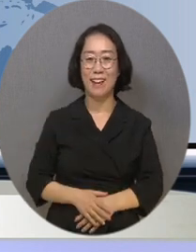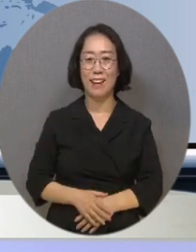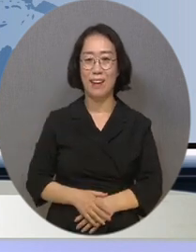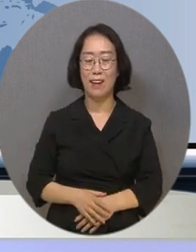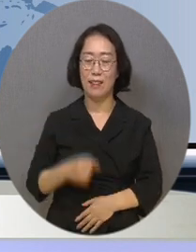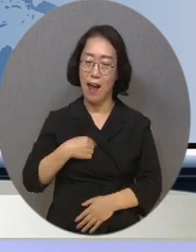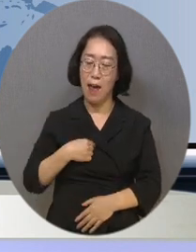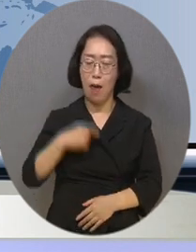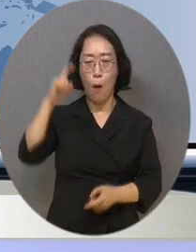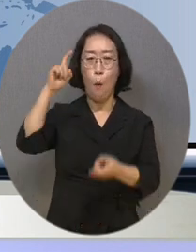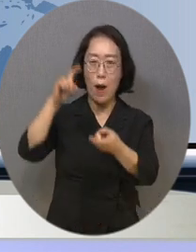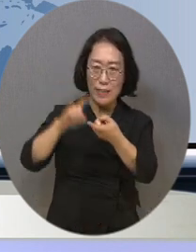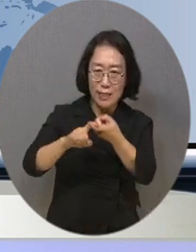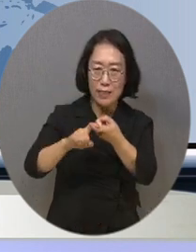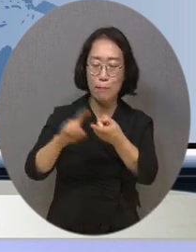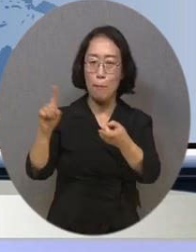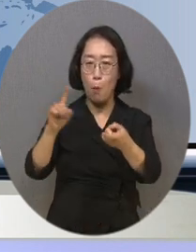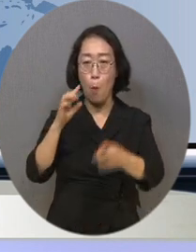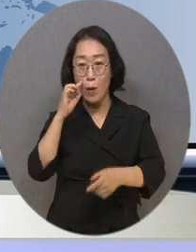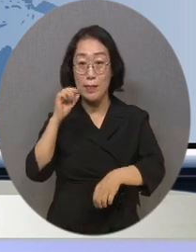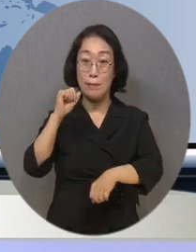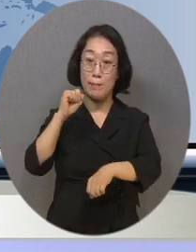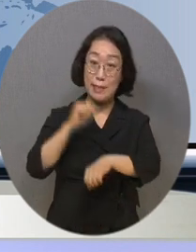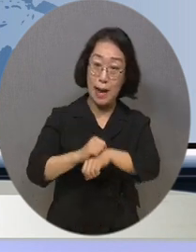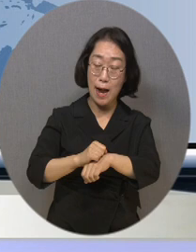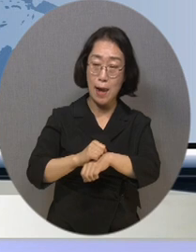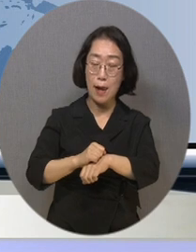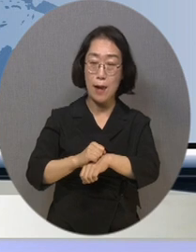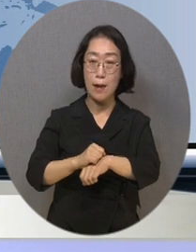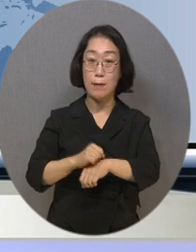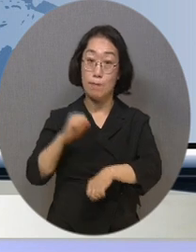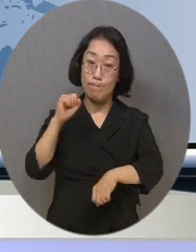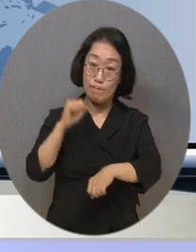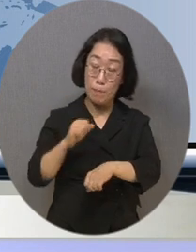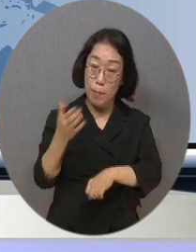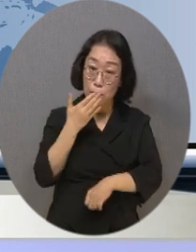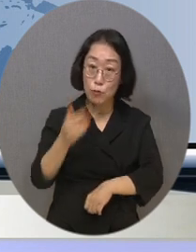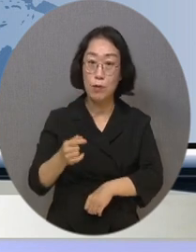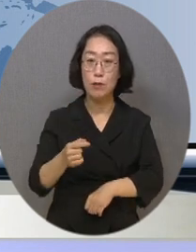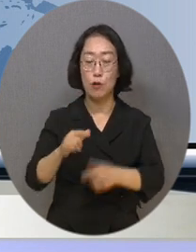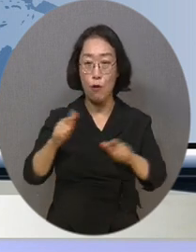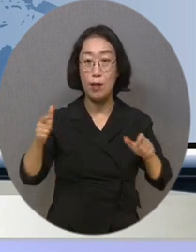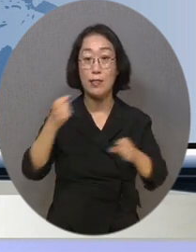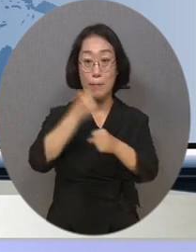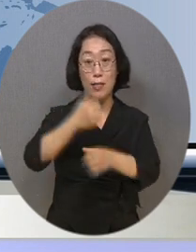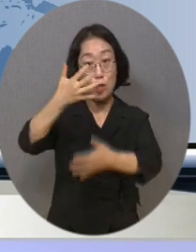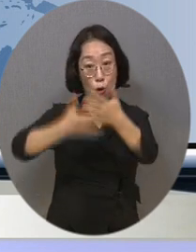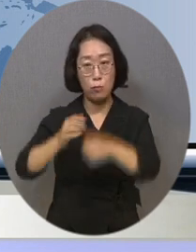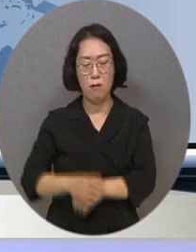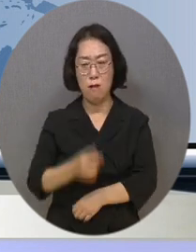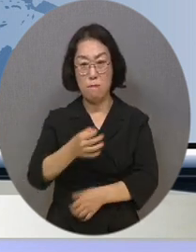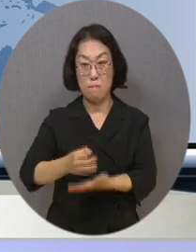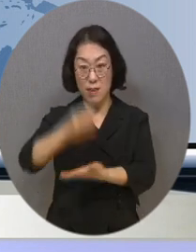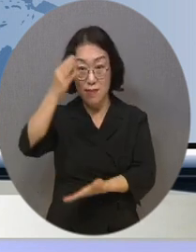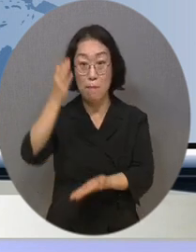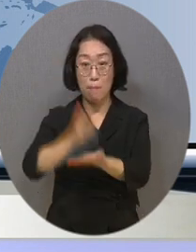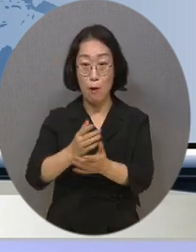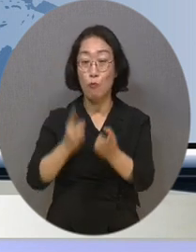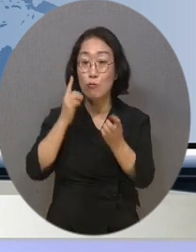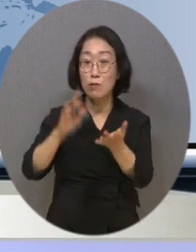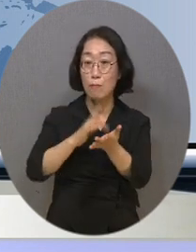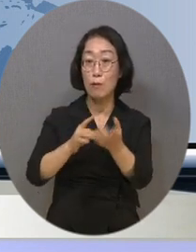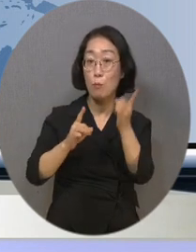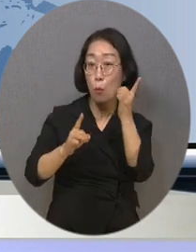나의 관심사, 강점을 살려 콘텐츠를 기획하는 방법부터 고가의 장비 없이도 스마트폰을 활용해